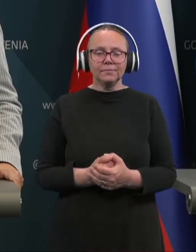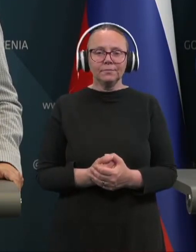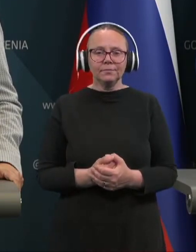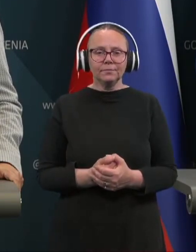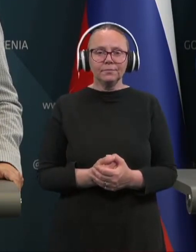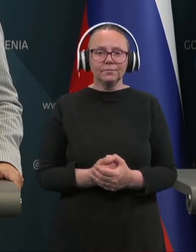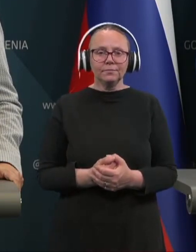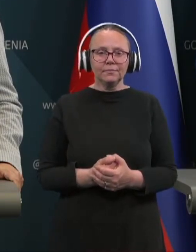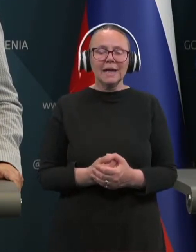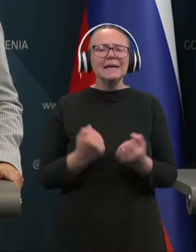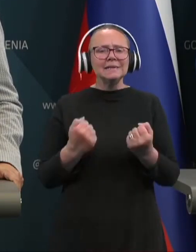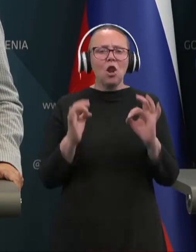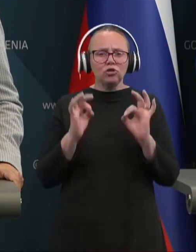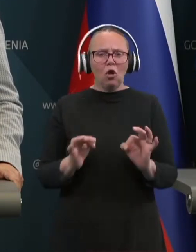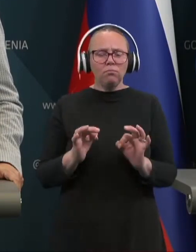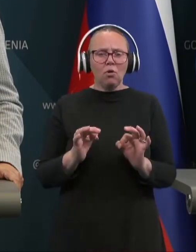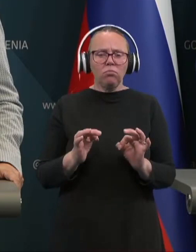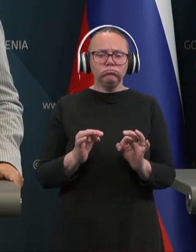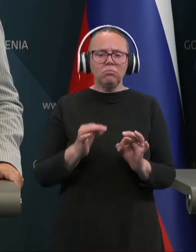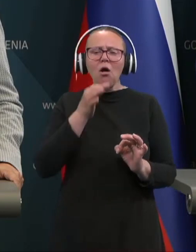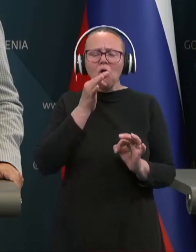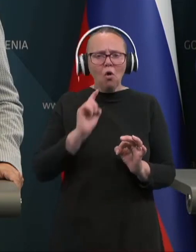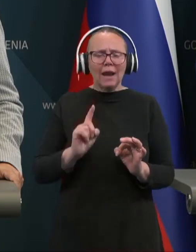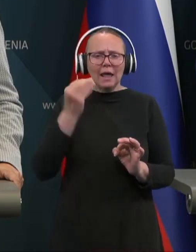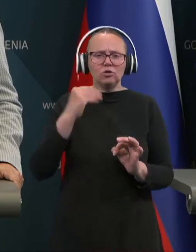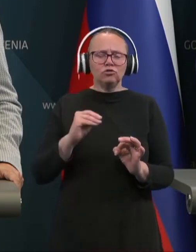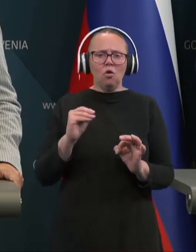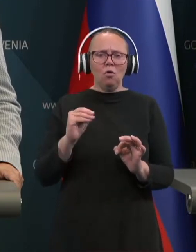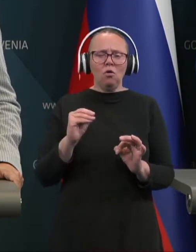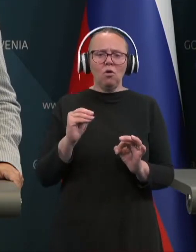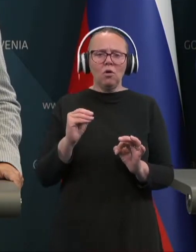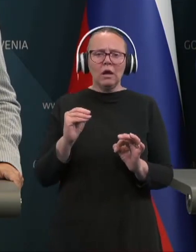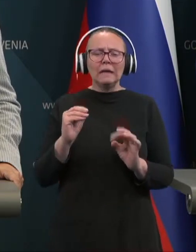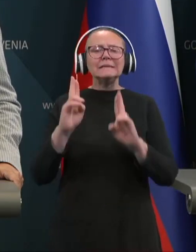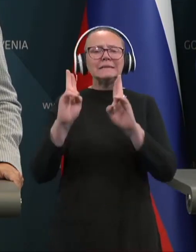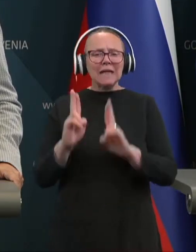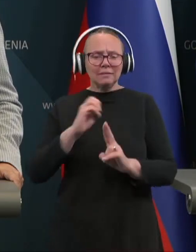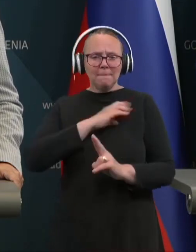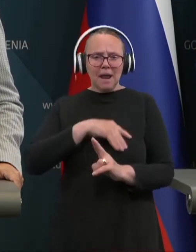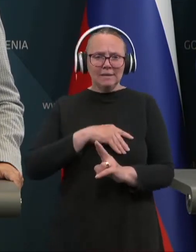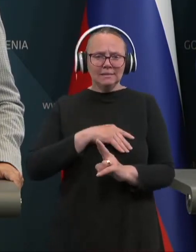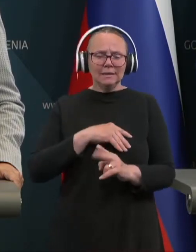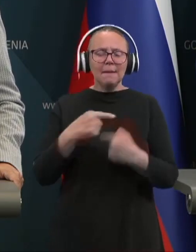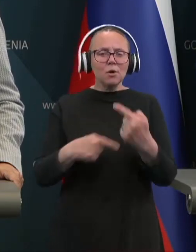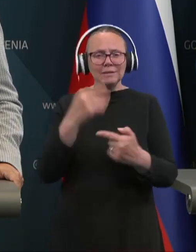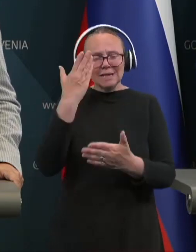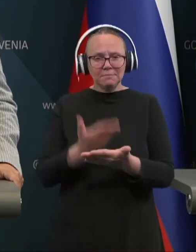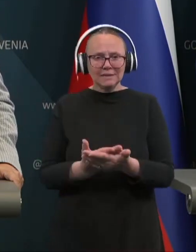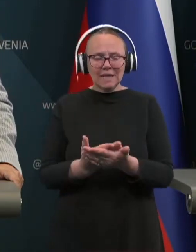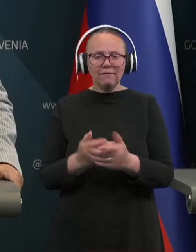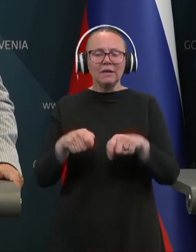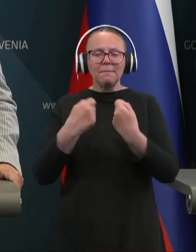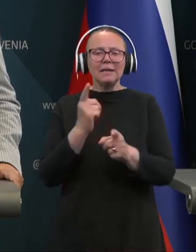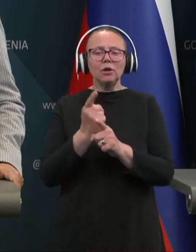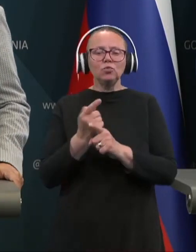korektno stanje v Palestini in proces priznavanja pa podaja tudi